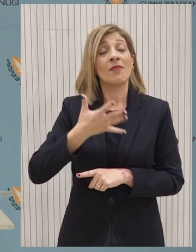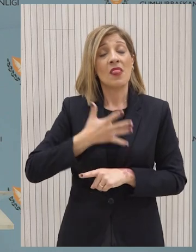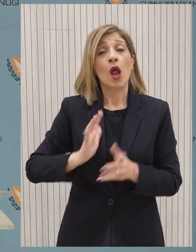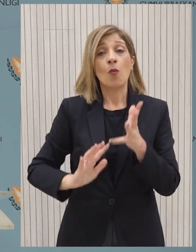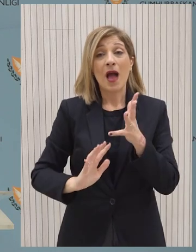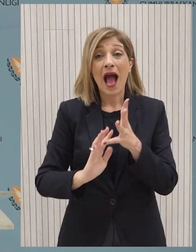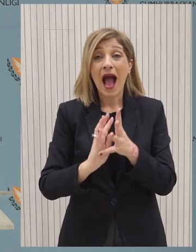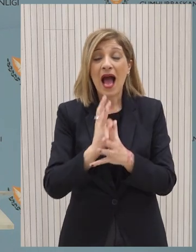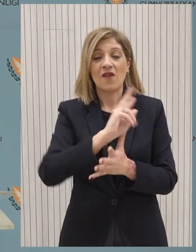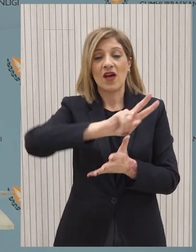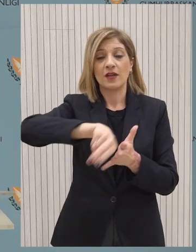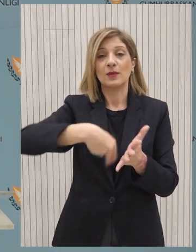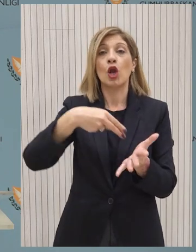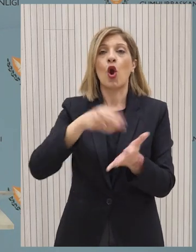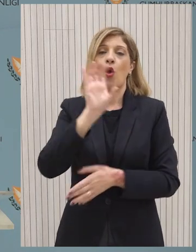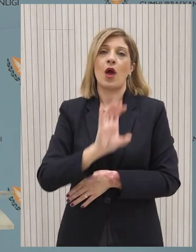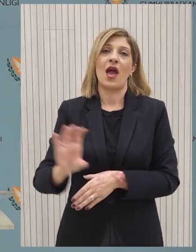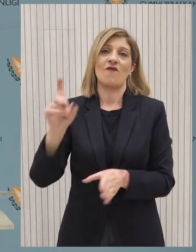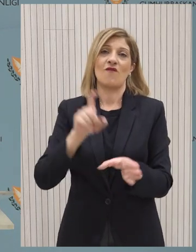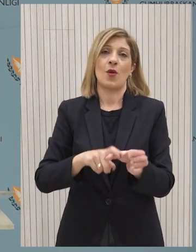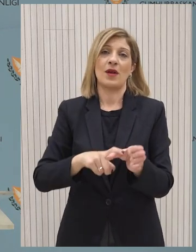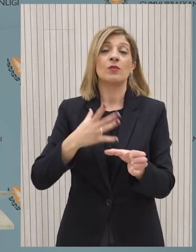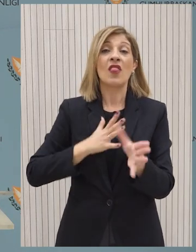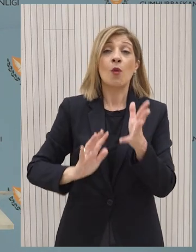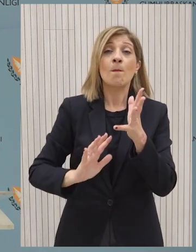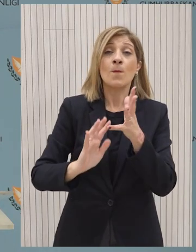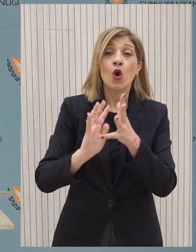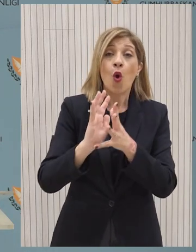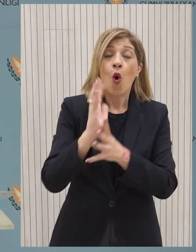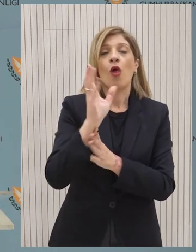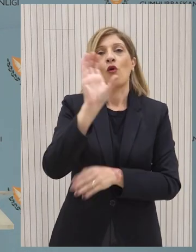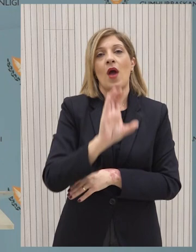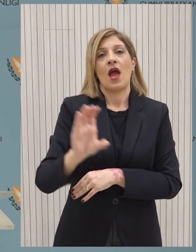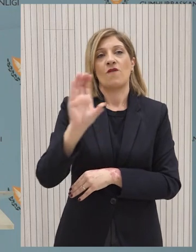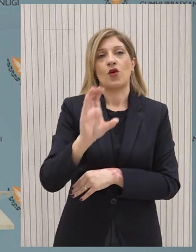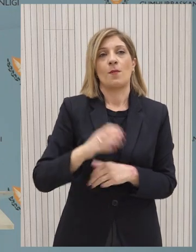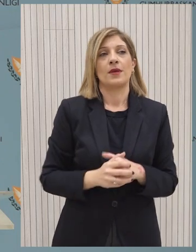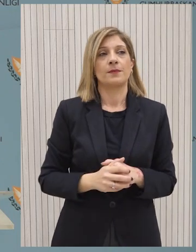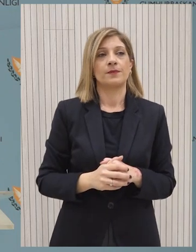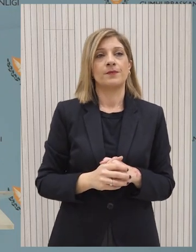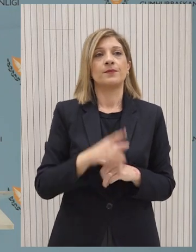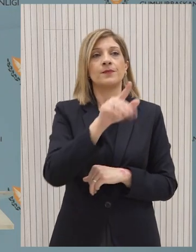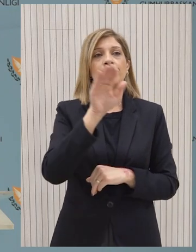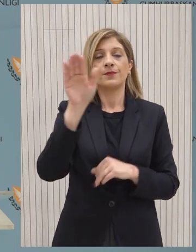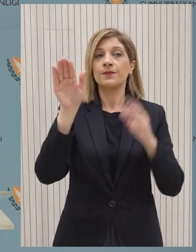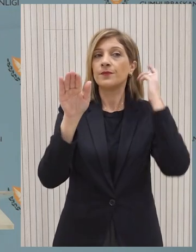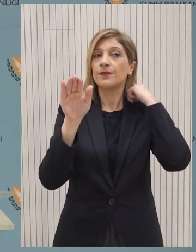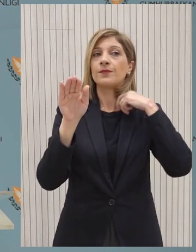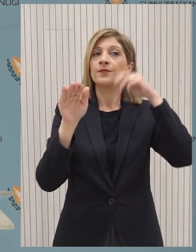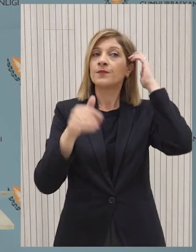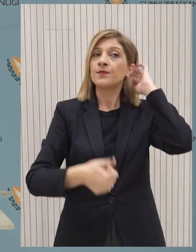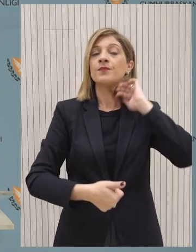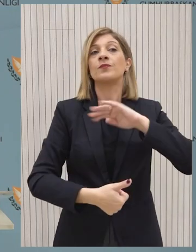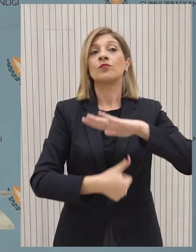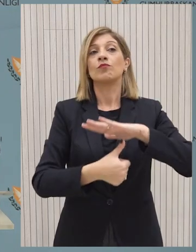αναβάθμιση του ρόλου που μπορεί να δραματίσει η Ευρωπαϊκή Ένωση όχι μόνο στην διεθνή κοινότητα αλλά κυρίως στην περιοχή μας. Κύριε Πρόσωπε, με την επιστροφή του